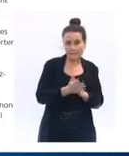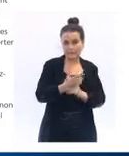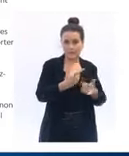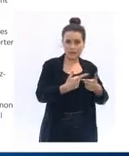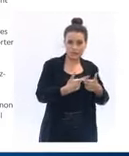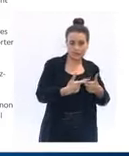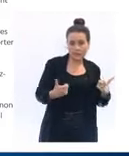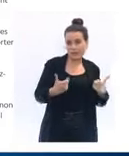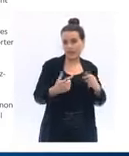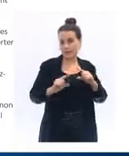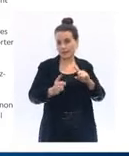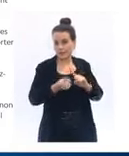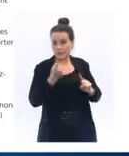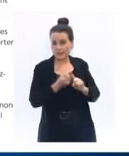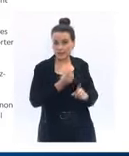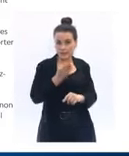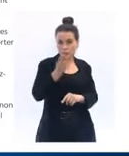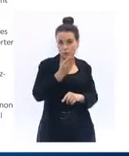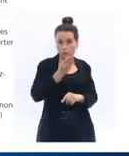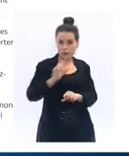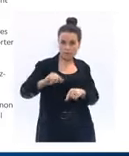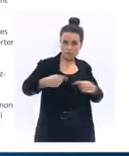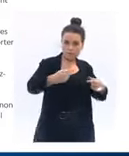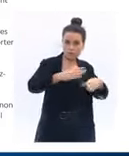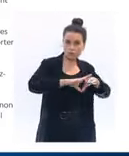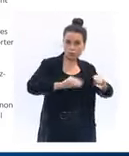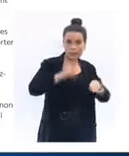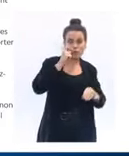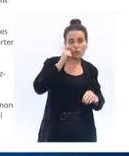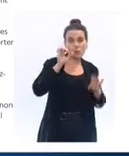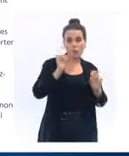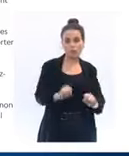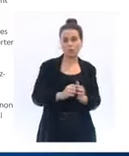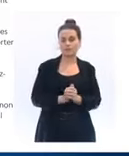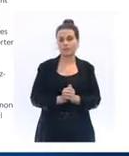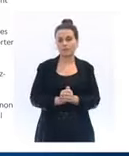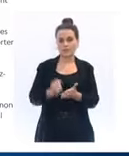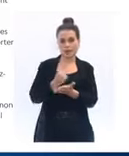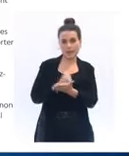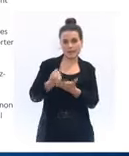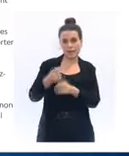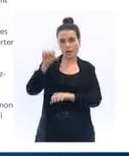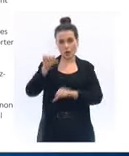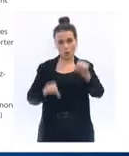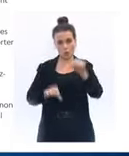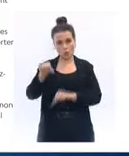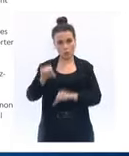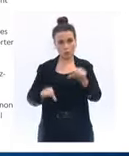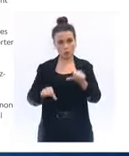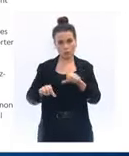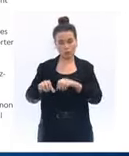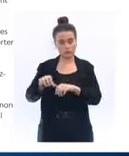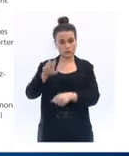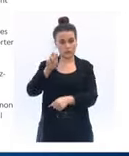spécialisé pourront se poursuivre en présentiel. Les examens et les concours pourront se tenir avec un